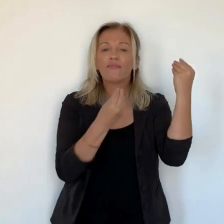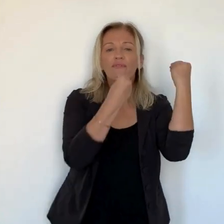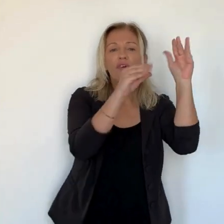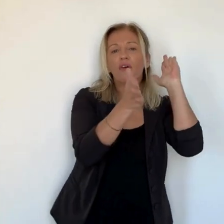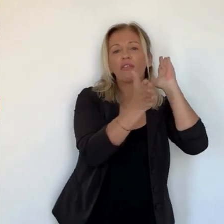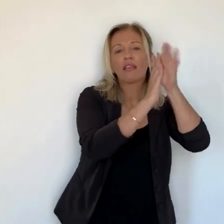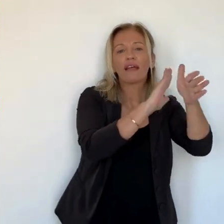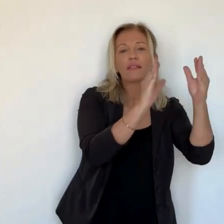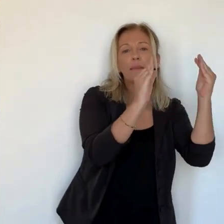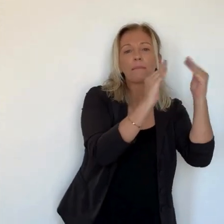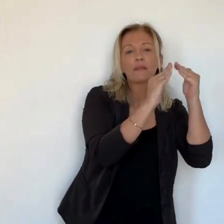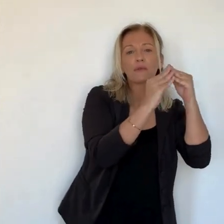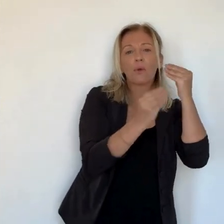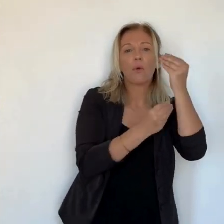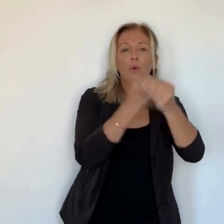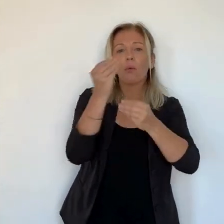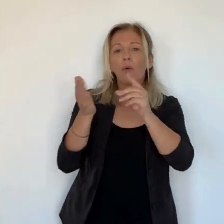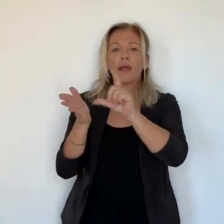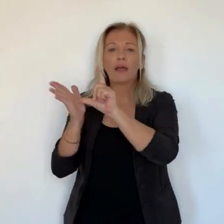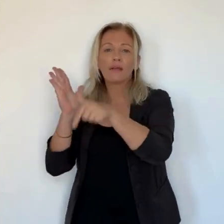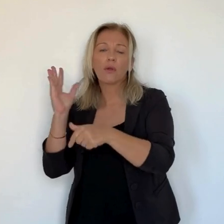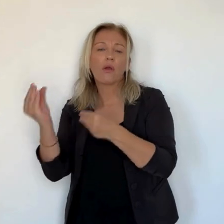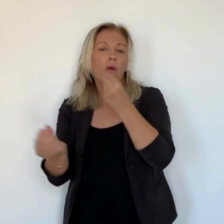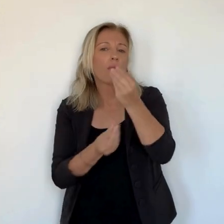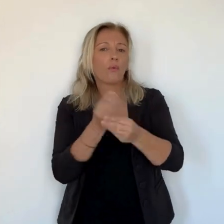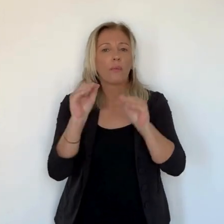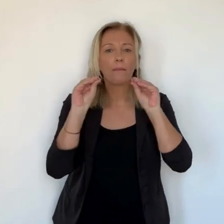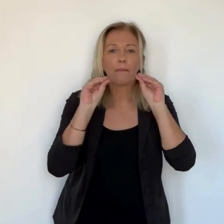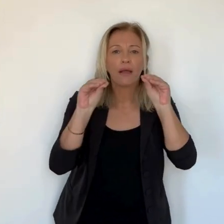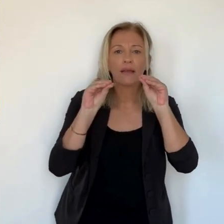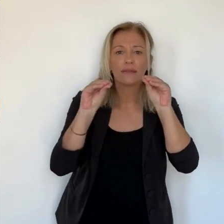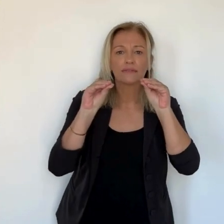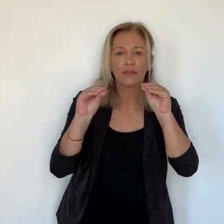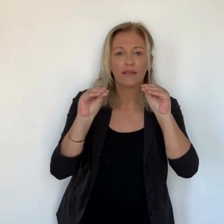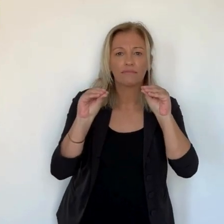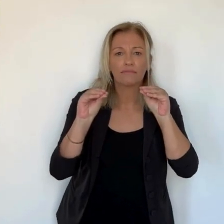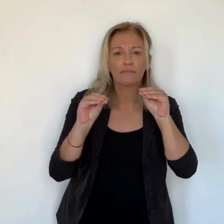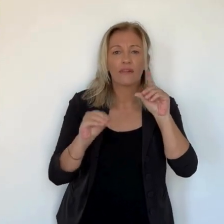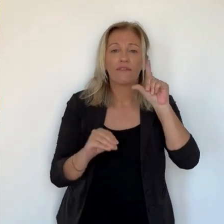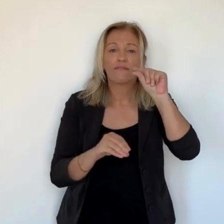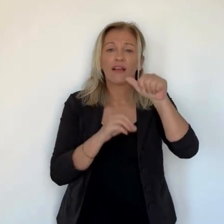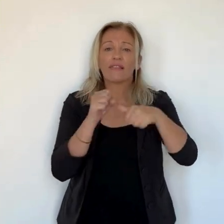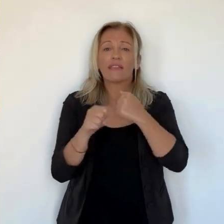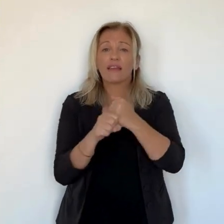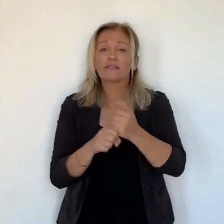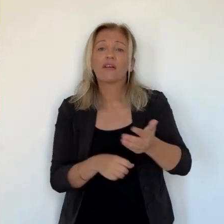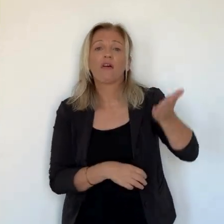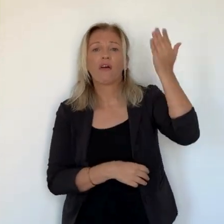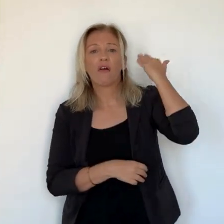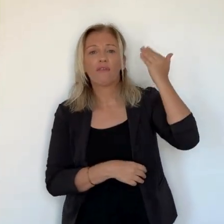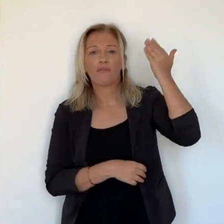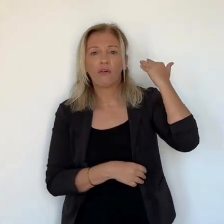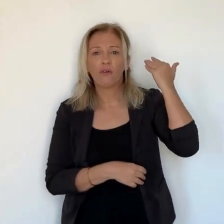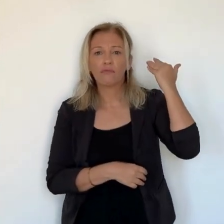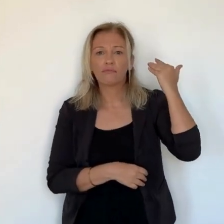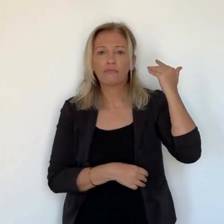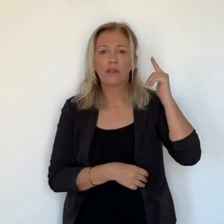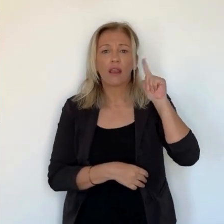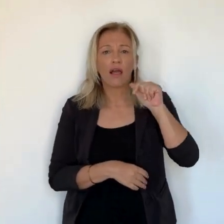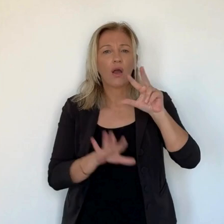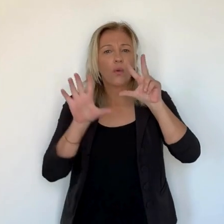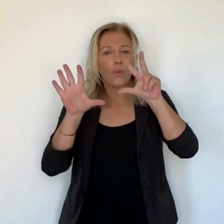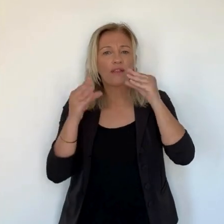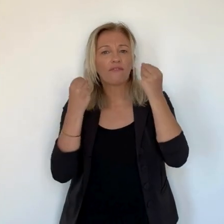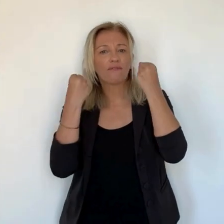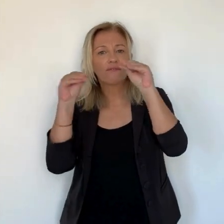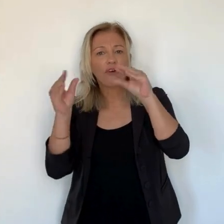restaurant. Mais je peux vous dire que 21 ans en arrière, il y avait 8 vendeurs de figues de fèches.